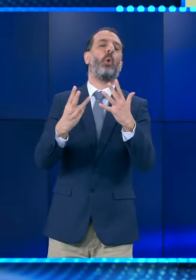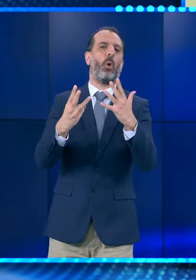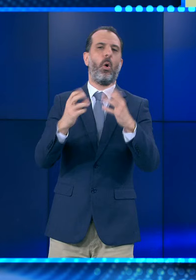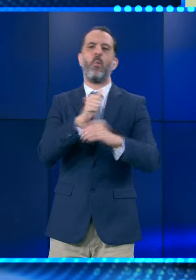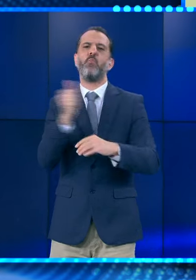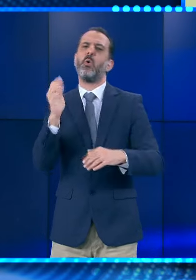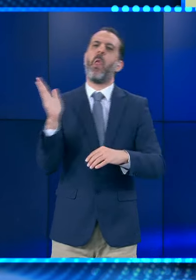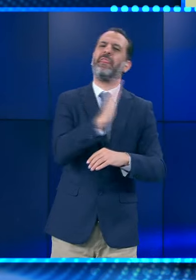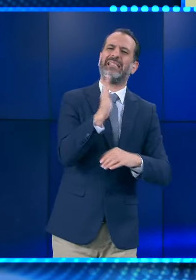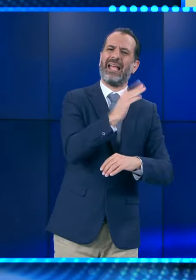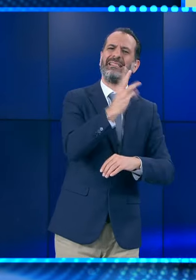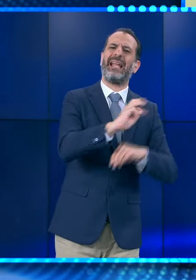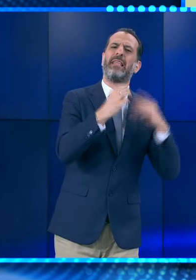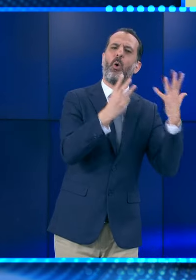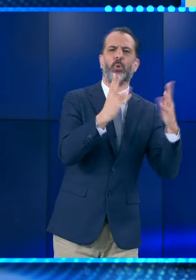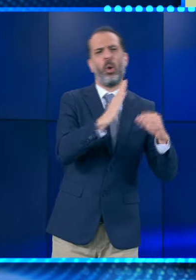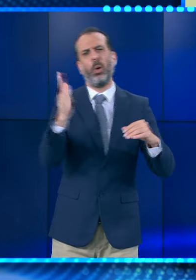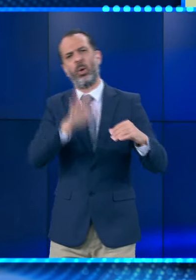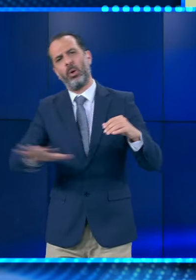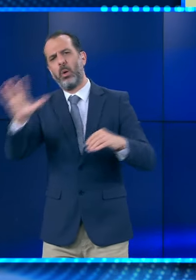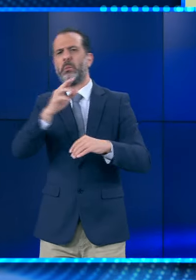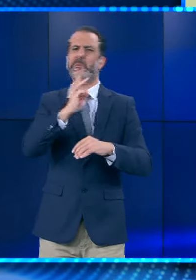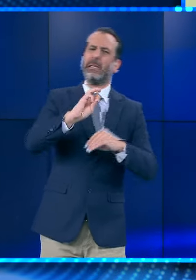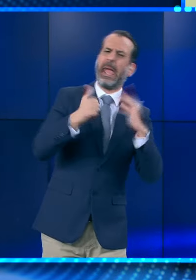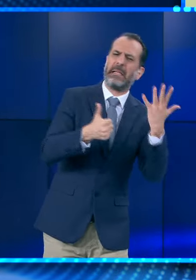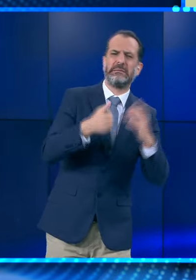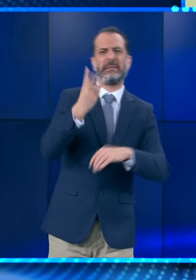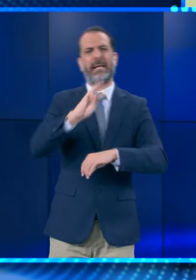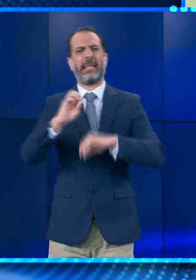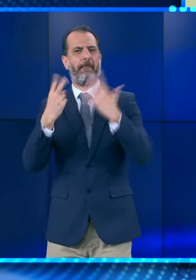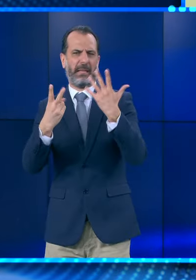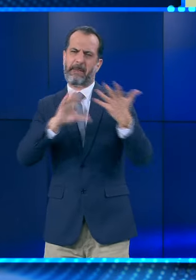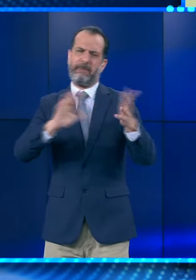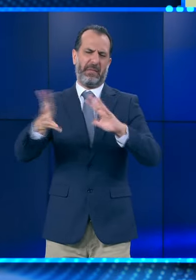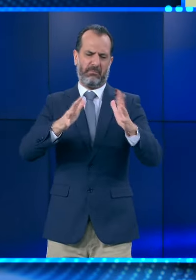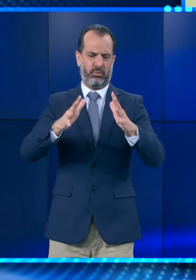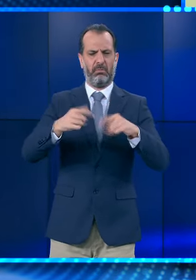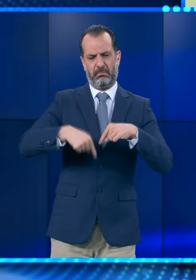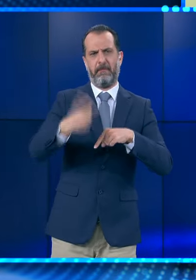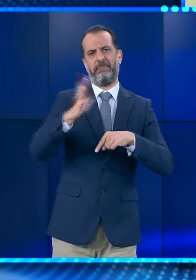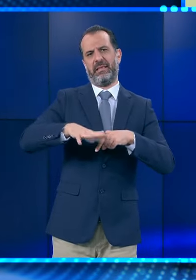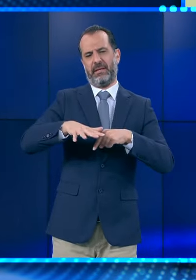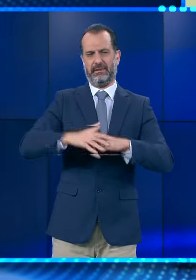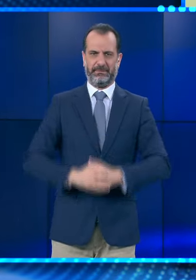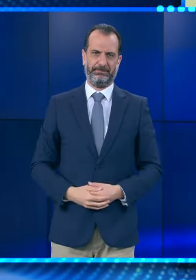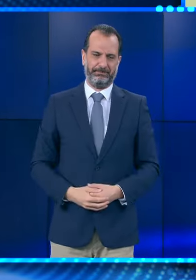στη Δυτική Ελλάδα. Και στα υπόλοιπα υπηρετικά γύρω στους 36 με 37 βαθμούς και ενησίου. Σε ευχαριστώ πολύ Θεοδόρη.